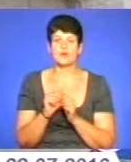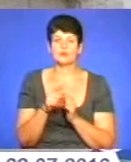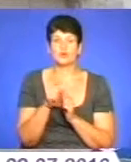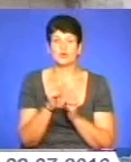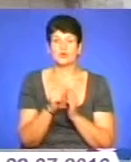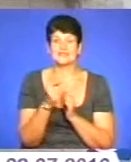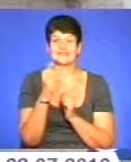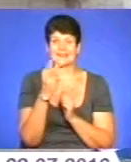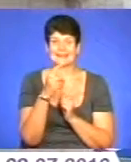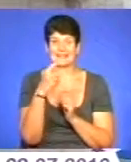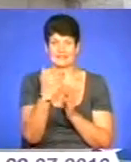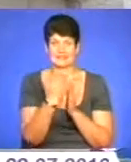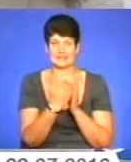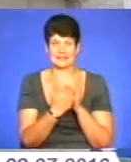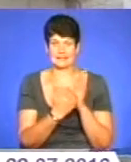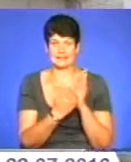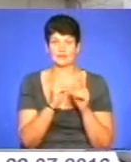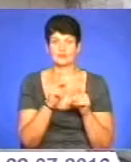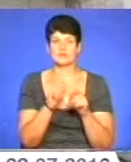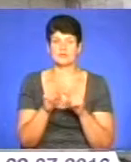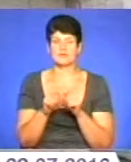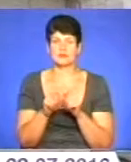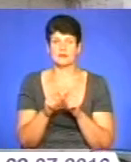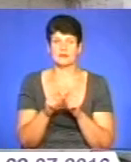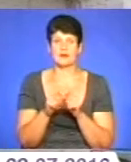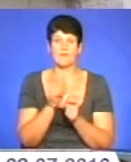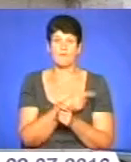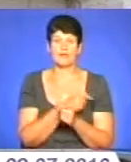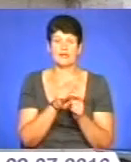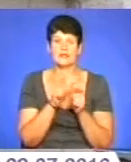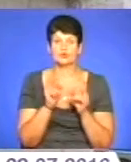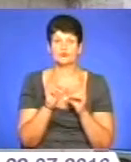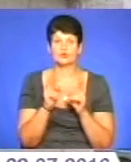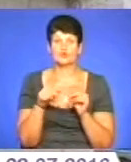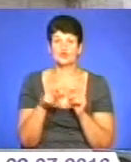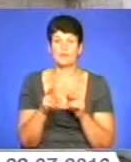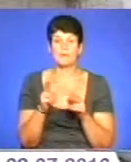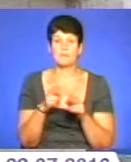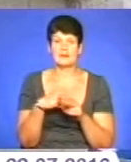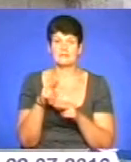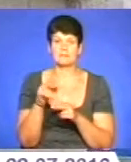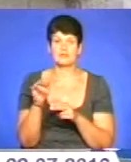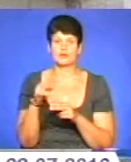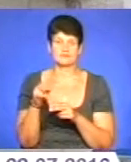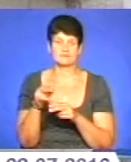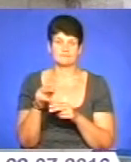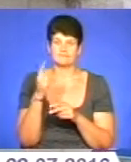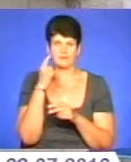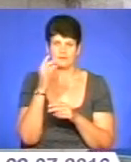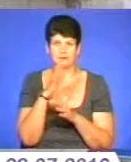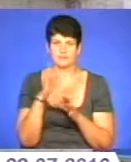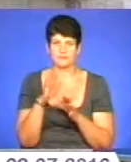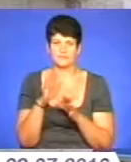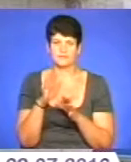хвилини, я так гляну на той список, хтось перевіряється. А поліклініку, щоб хтось шов без підозри, навряд чи хтось піде. Мені так